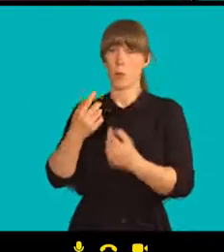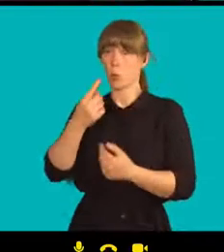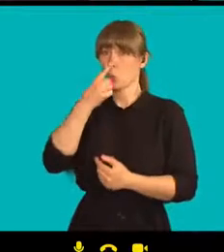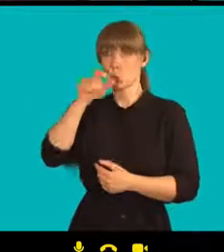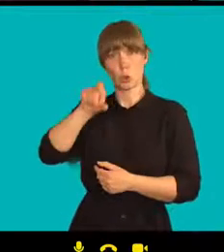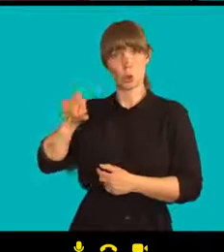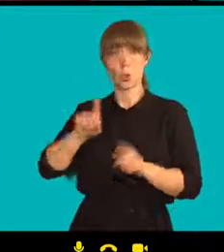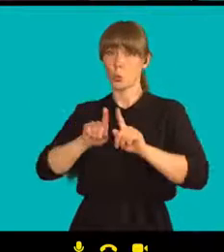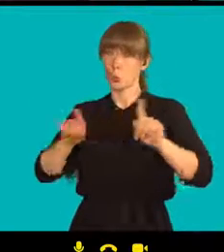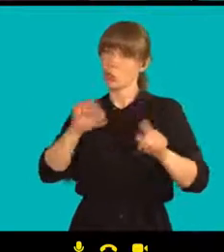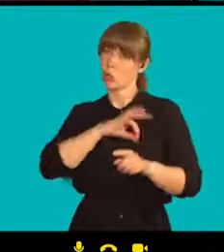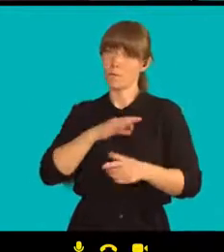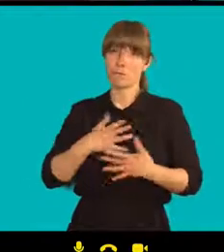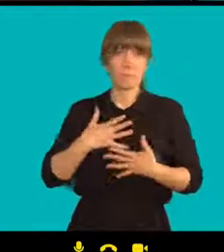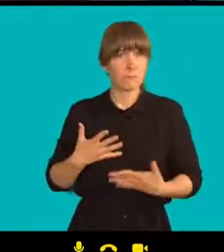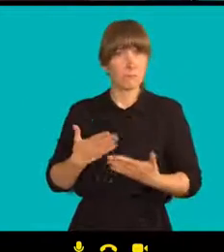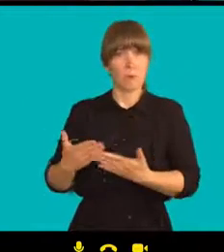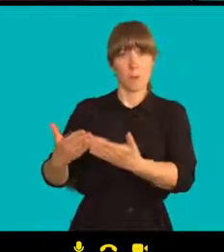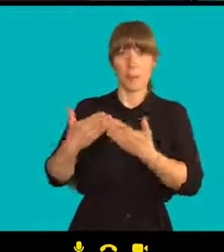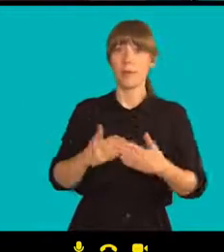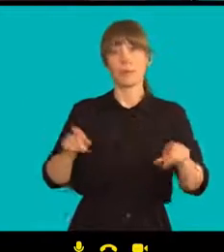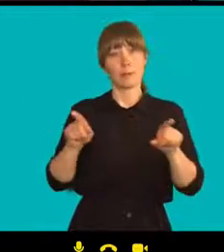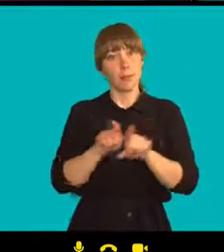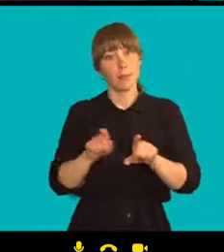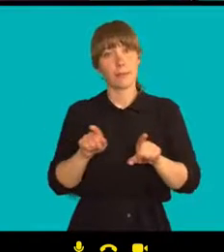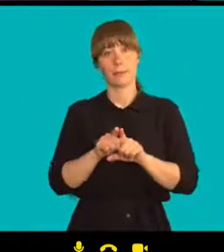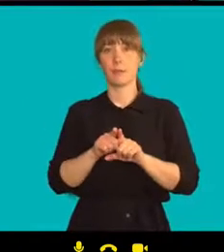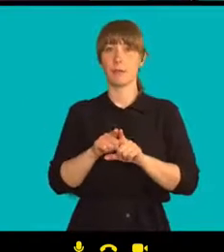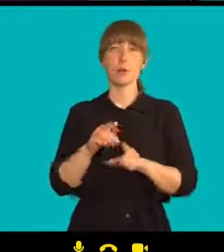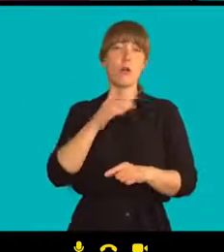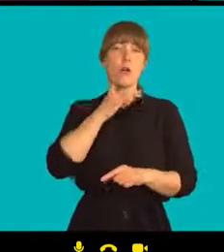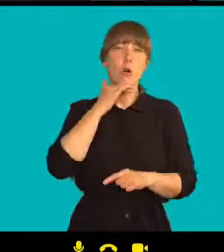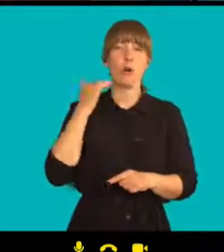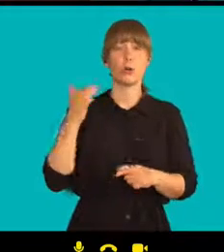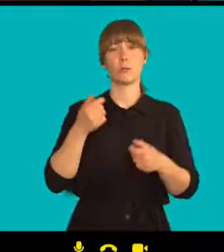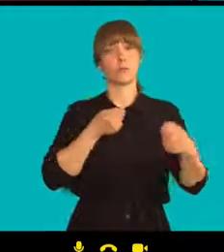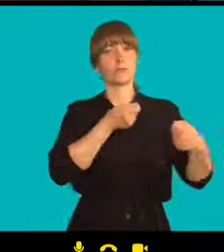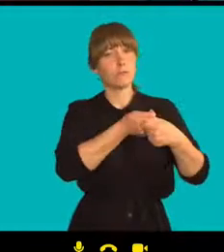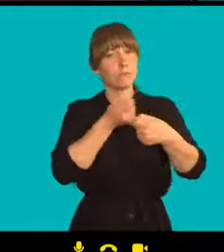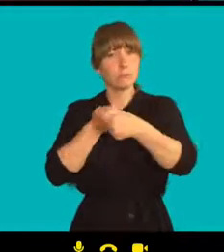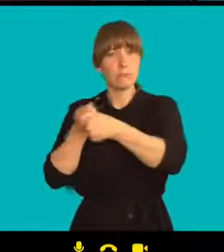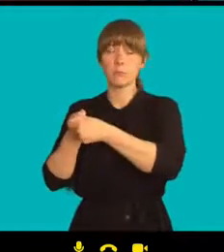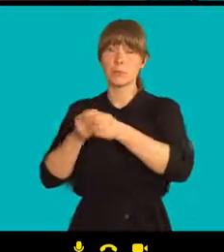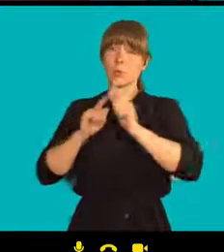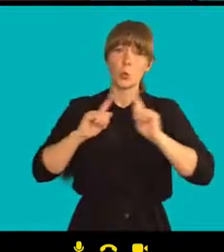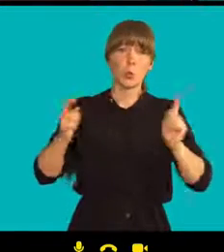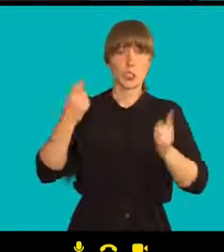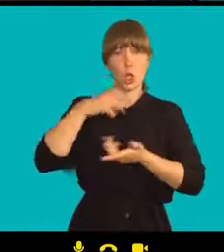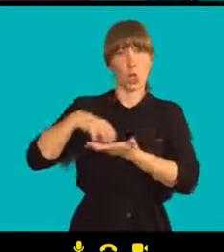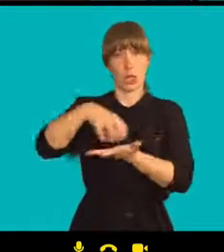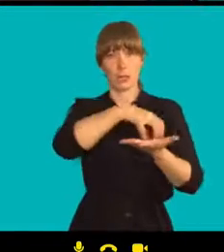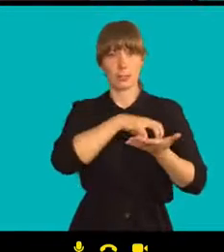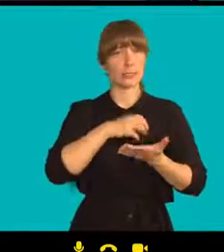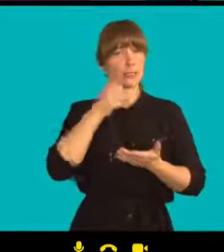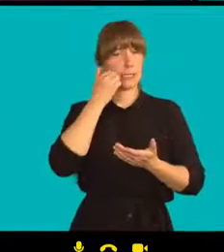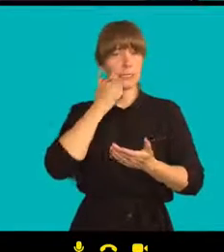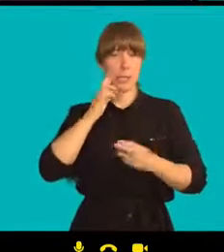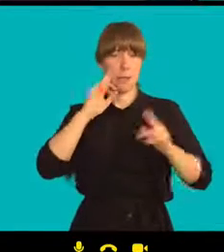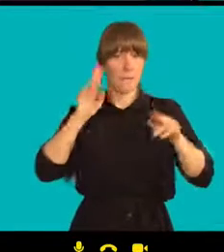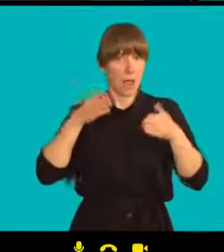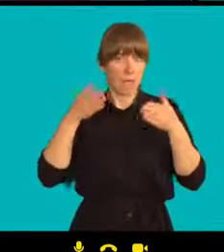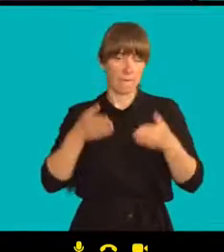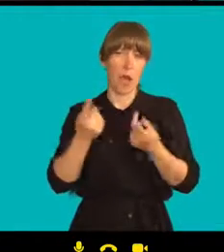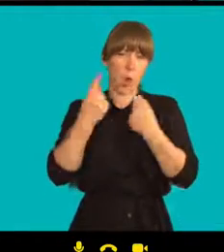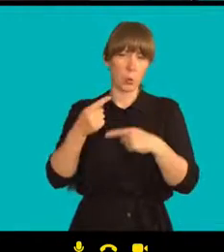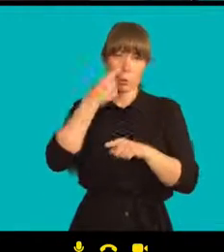obecně máme spoustu spojení s lidskoprázovními organizacemi aktivisty v